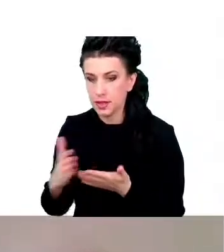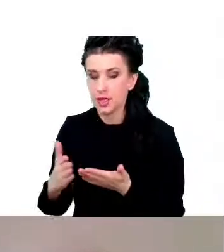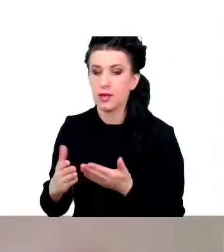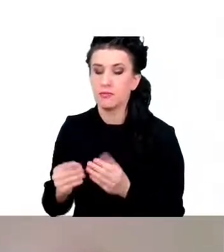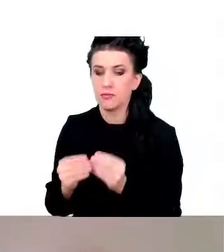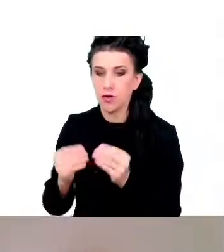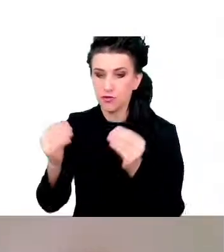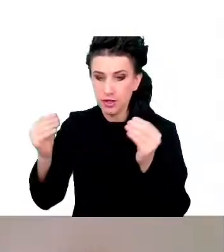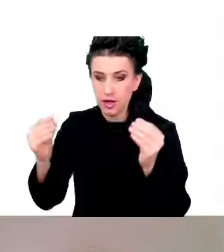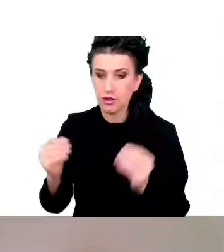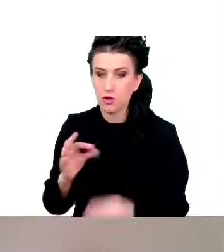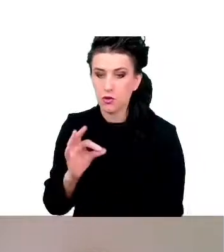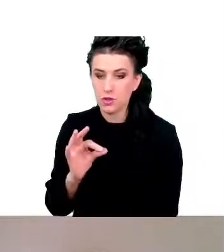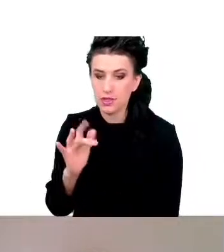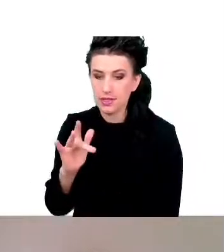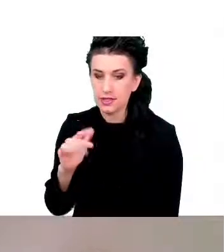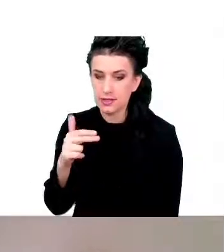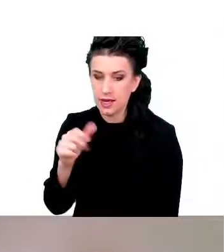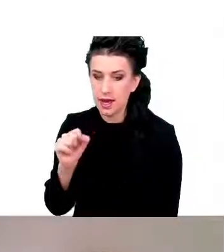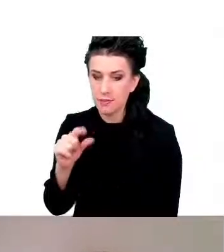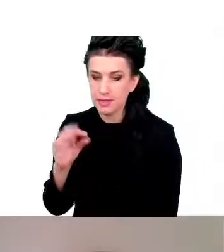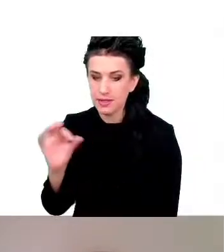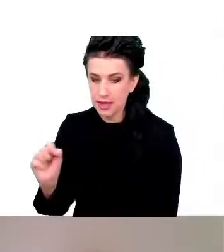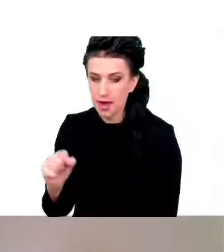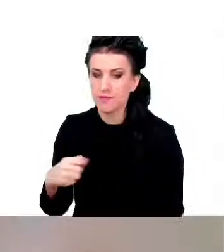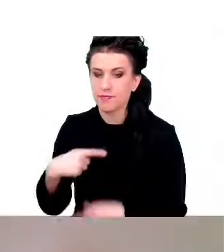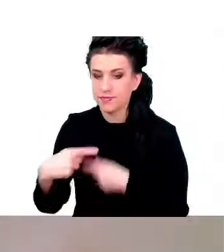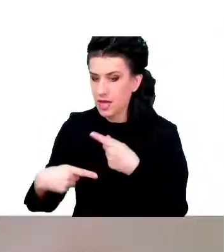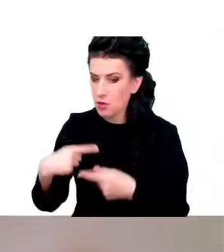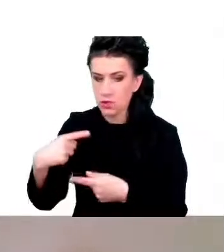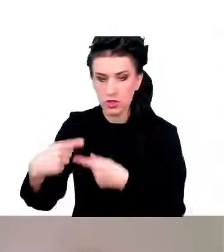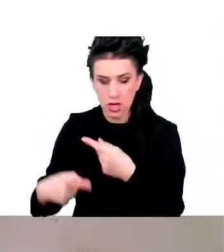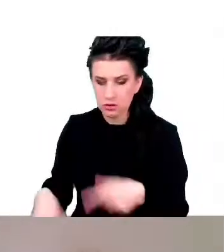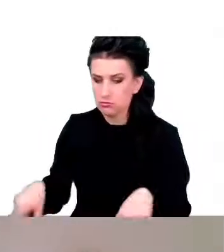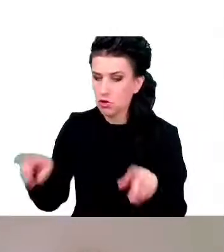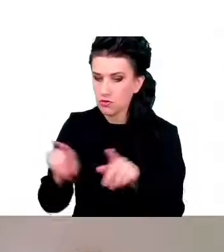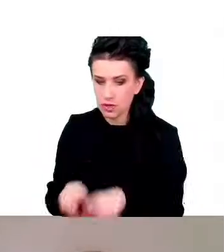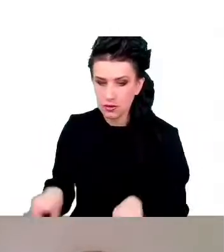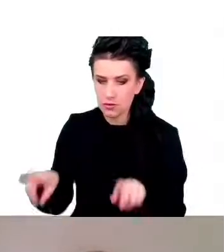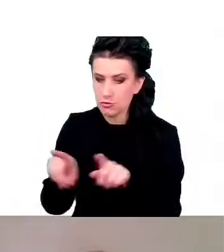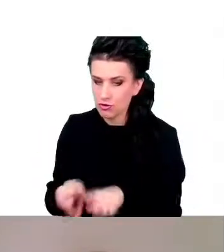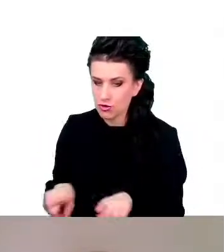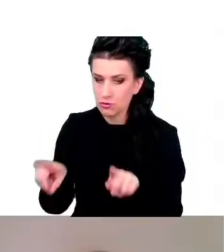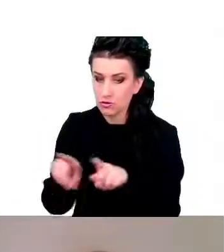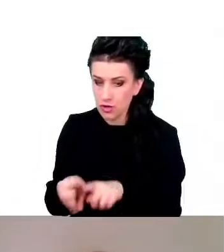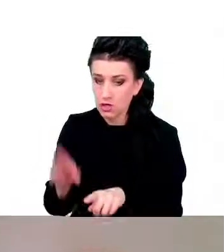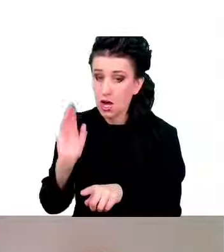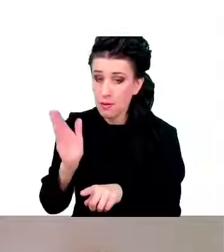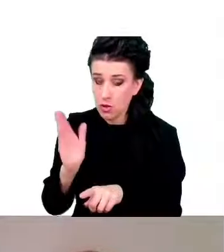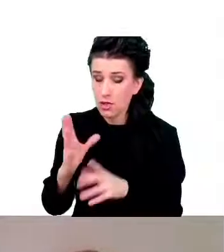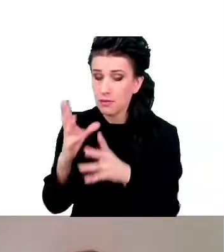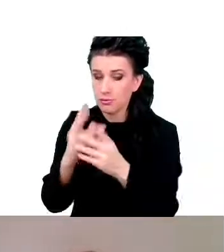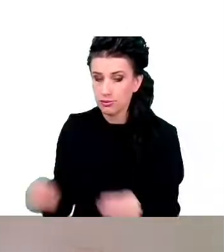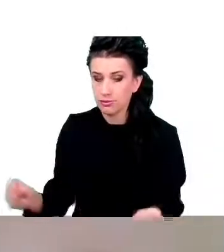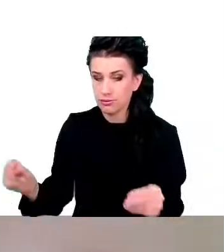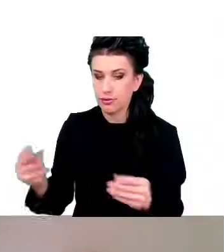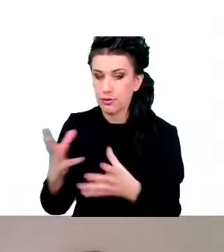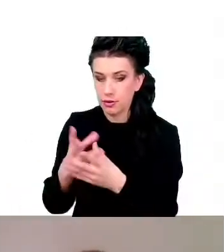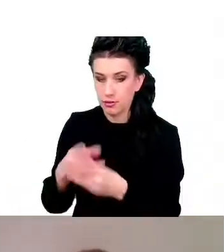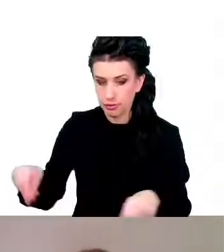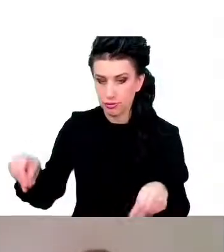synapsy. Te połączenia między neuronami cały czas są tworzone i cały czas zanikają. Dzięki temu jesteśmy w stanie